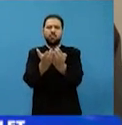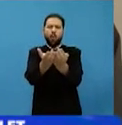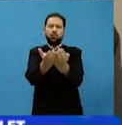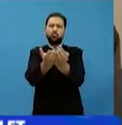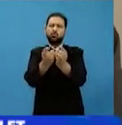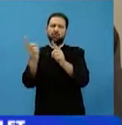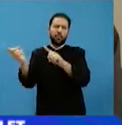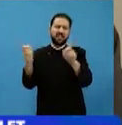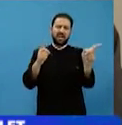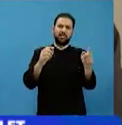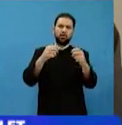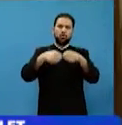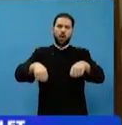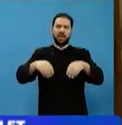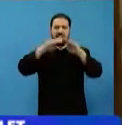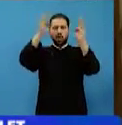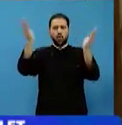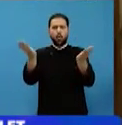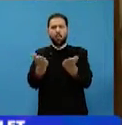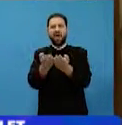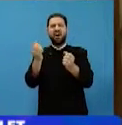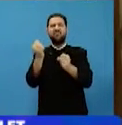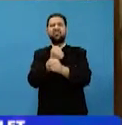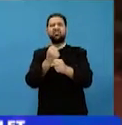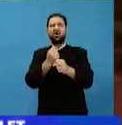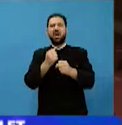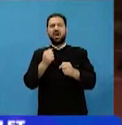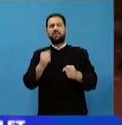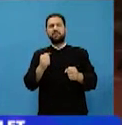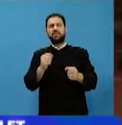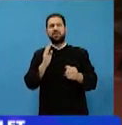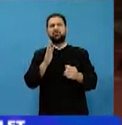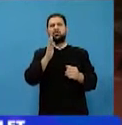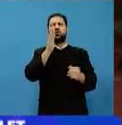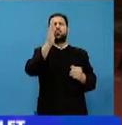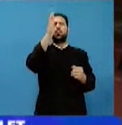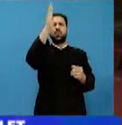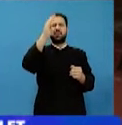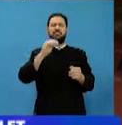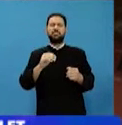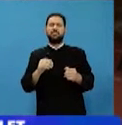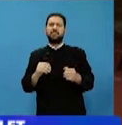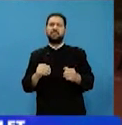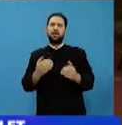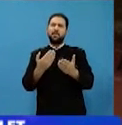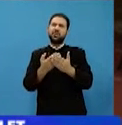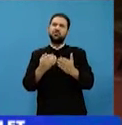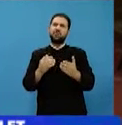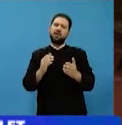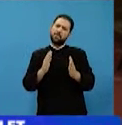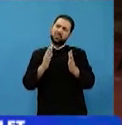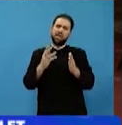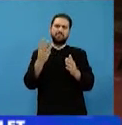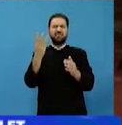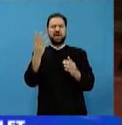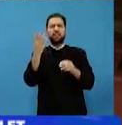toată lumea de pe Feribot făcea un șir lung până la Panaguda. E o cale lungă de vreo 3-4 ore. Și erau